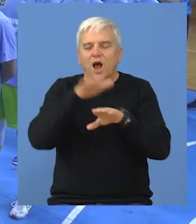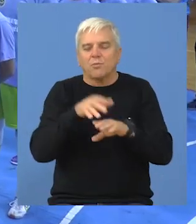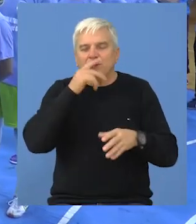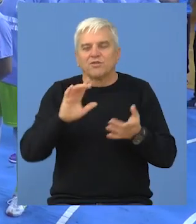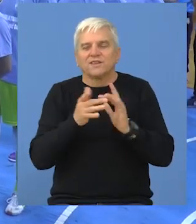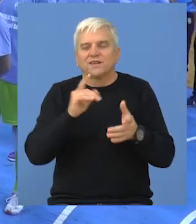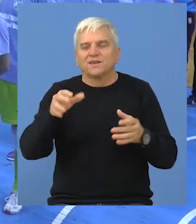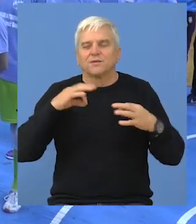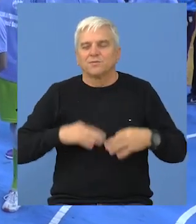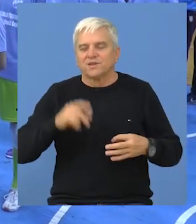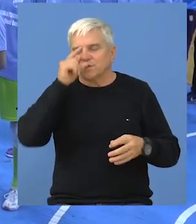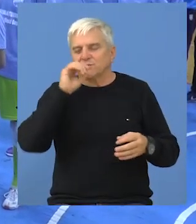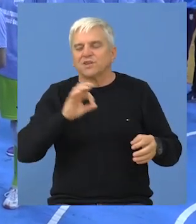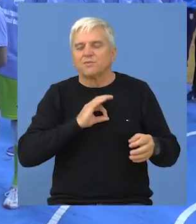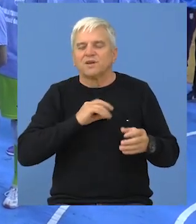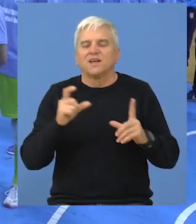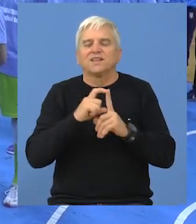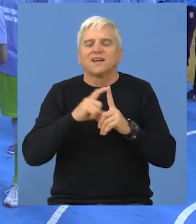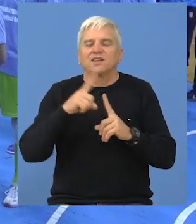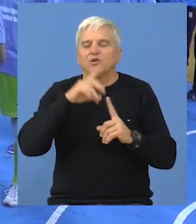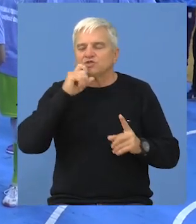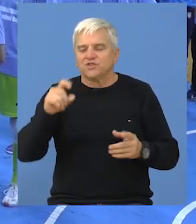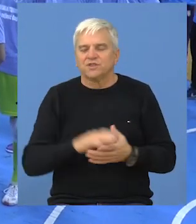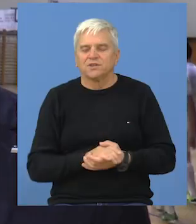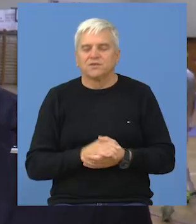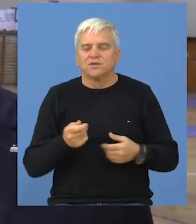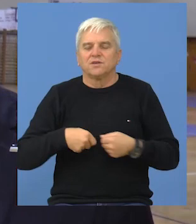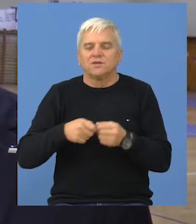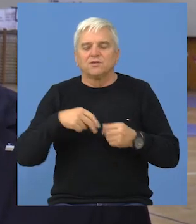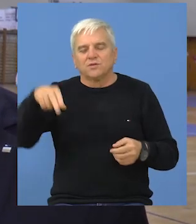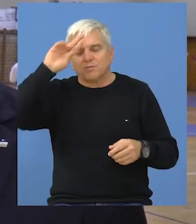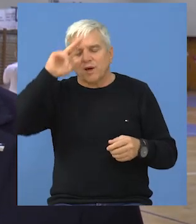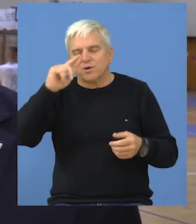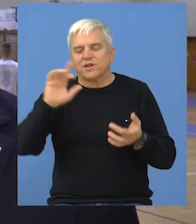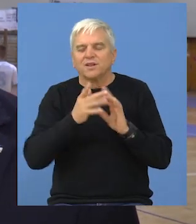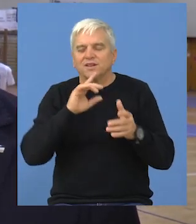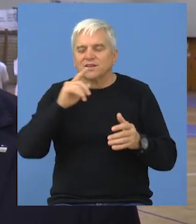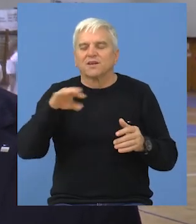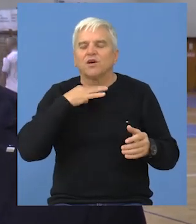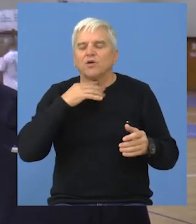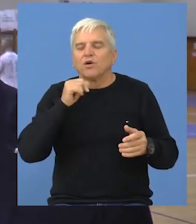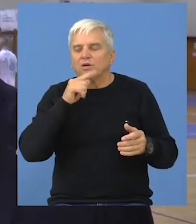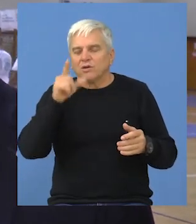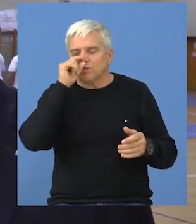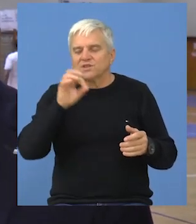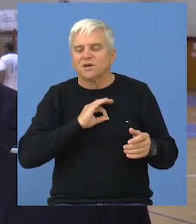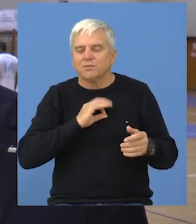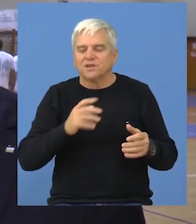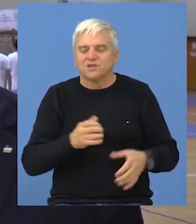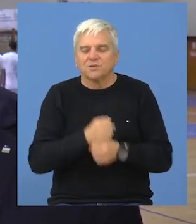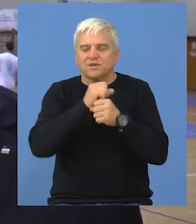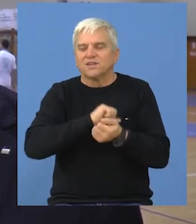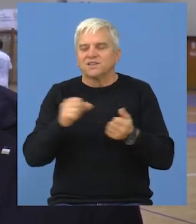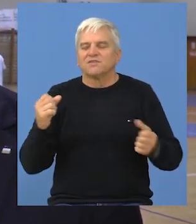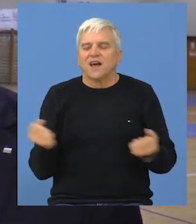a pokrovitelj turnira je predsednik opštine Bečeji Dragan Tošić. Organizacija memorialnog turnira Goranstoj Savljević-Goga opština Bečeji